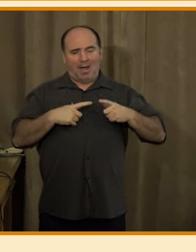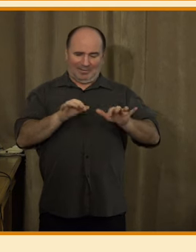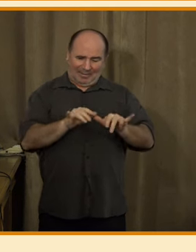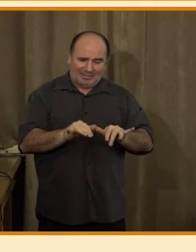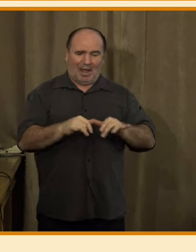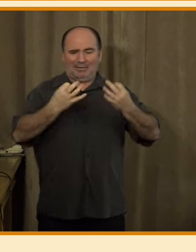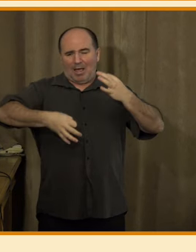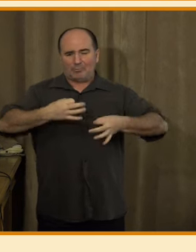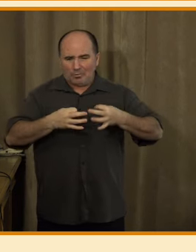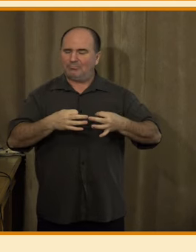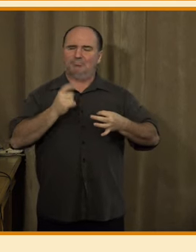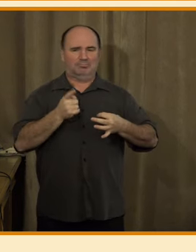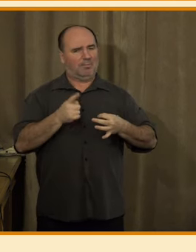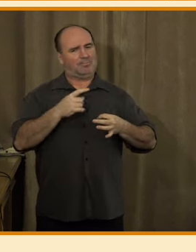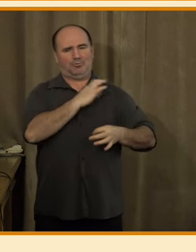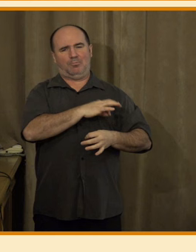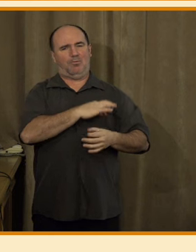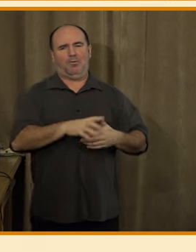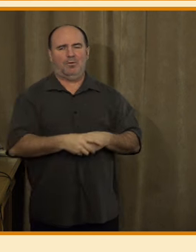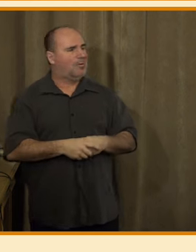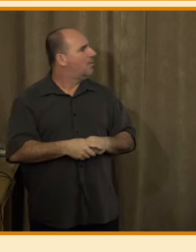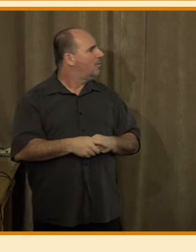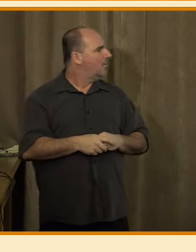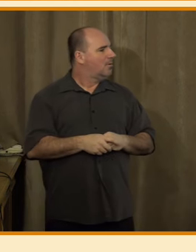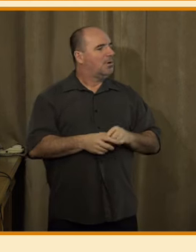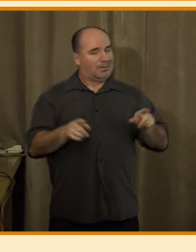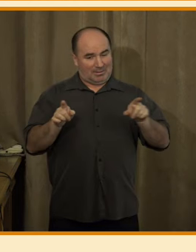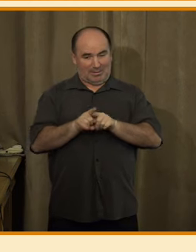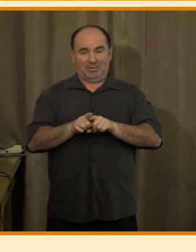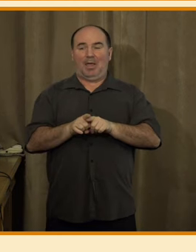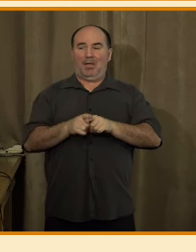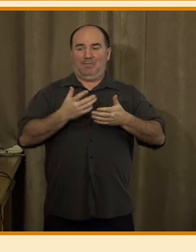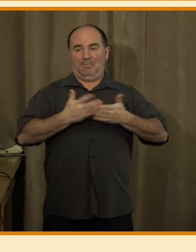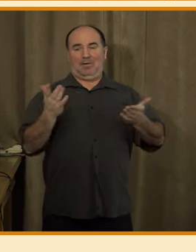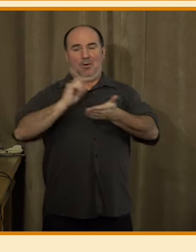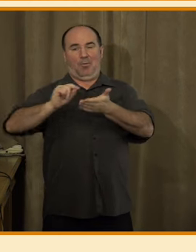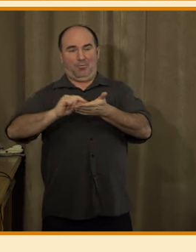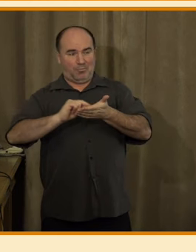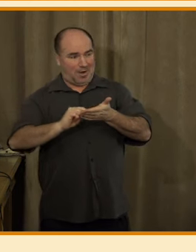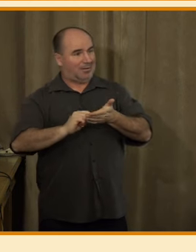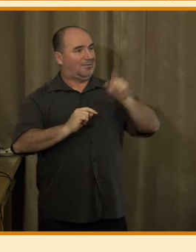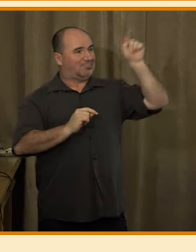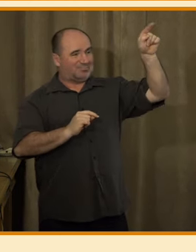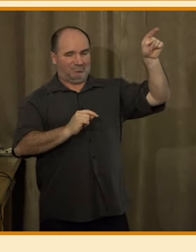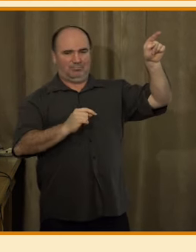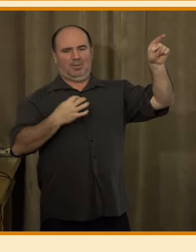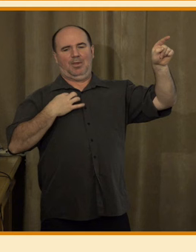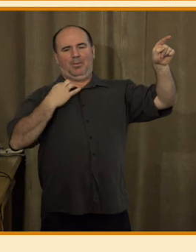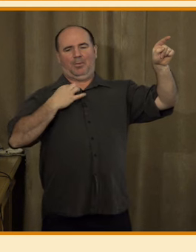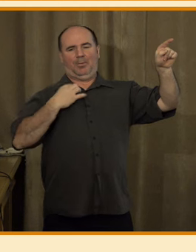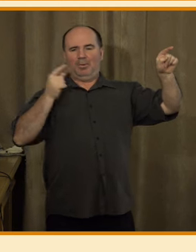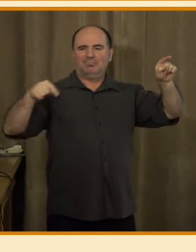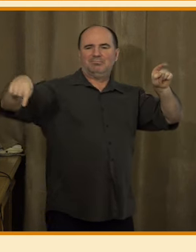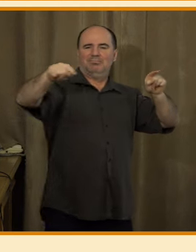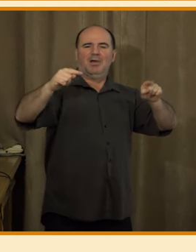Máme zde ale i třetí řádek, to znamená digitalizace veřejné správy nemyslí dostatečně na ty, kteří nepracují s moderními technologiemi a